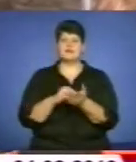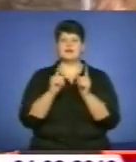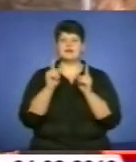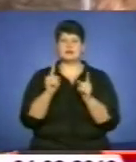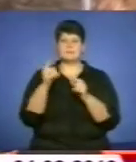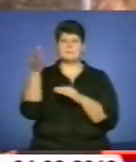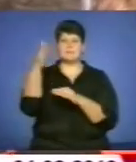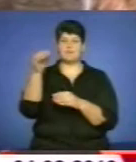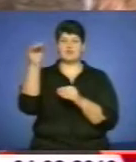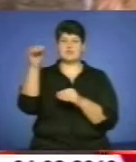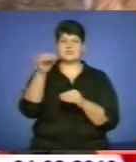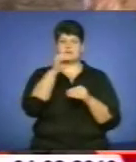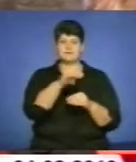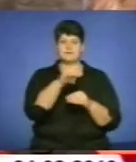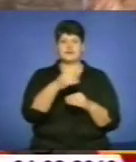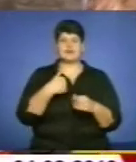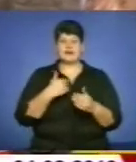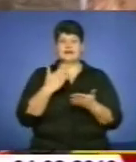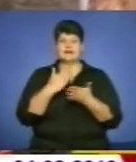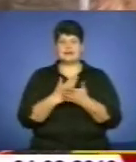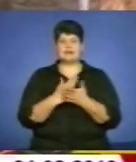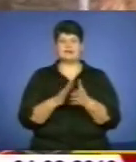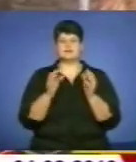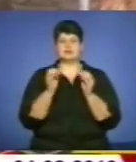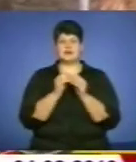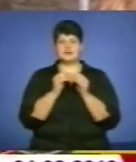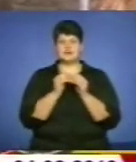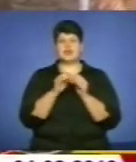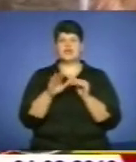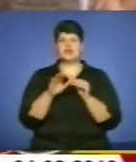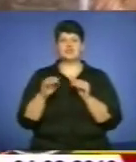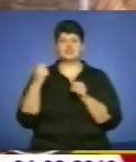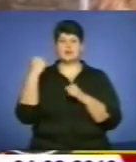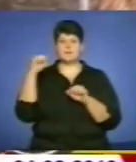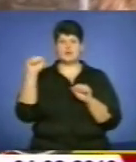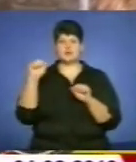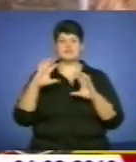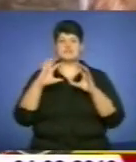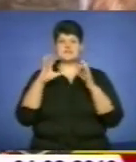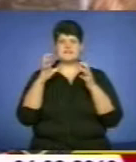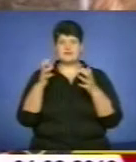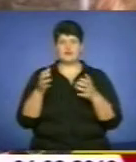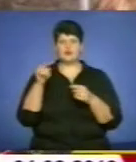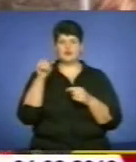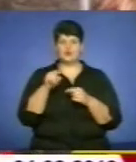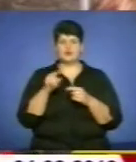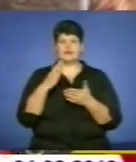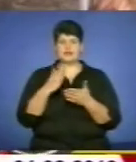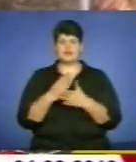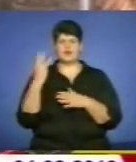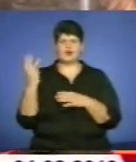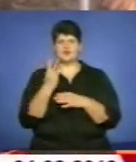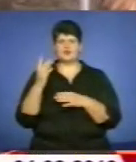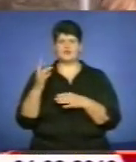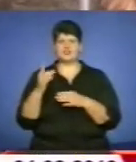є порядка 9-10 чемпіонів світу. Крузинков, Дмитро, найтутловніший спортсмен України, трьохразовий